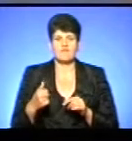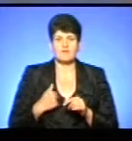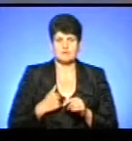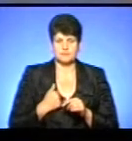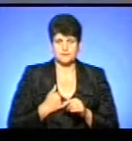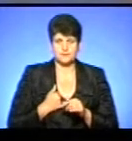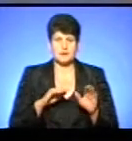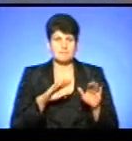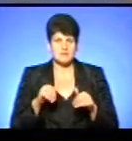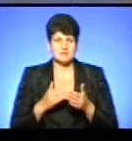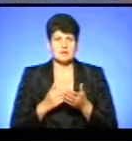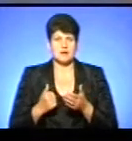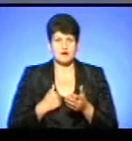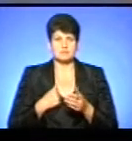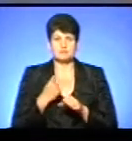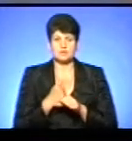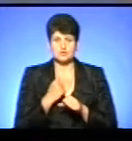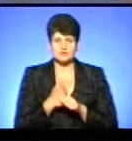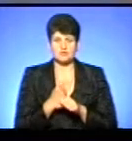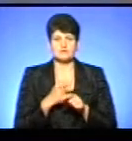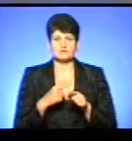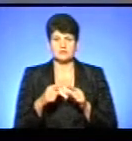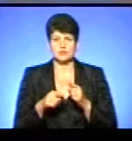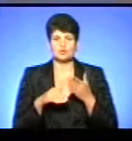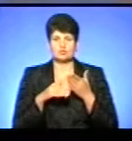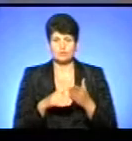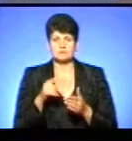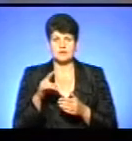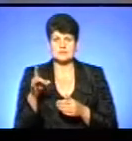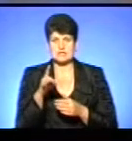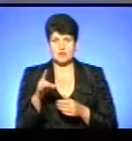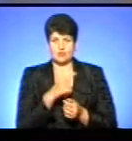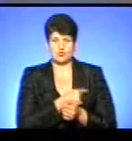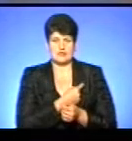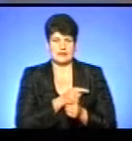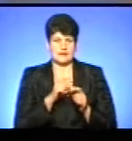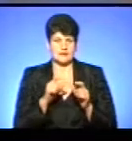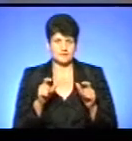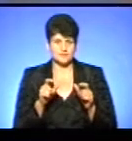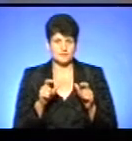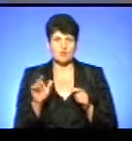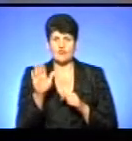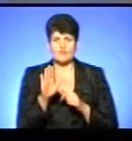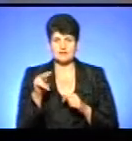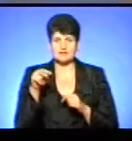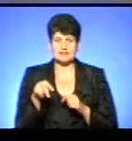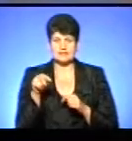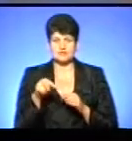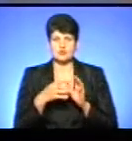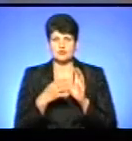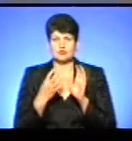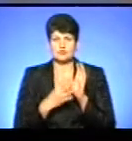армії. Після служби працював фельдшером на станції швидкої допомоги Збарацької районної лікарні. У вересні 1992